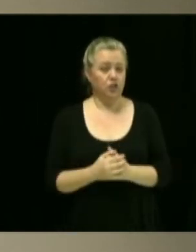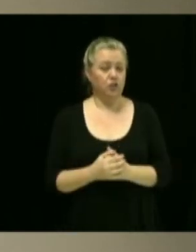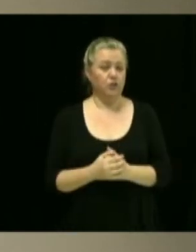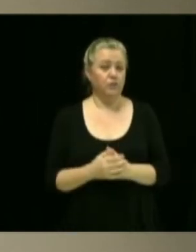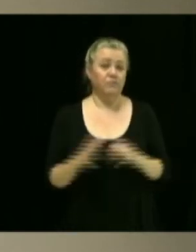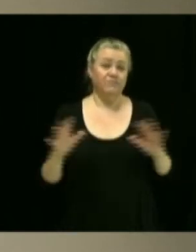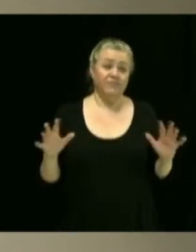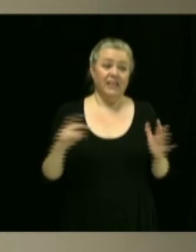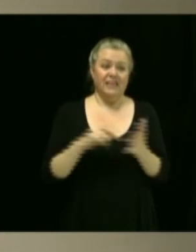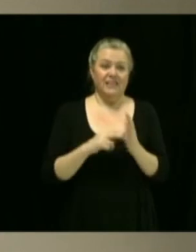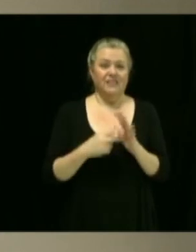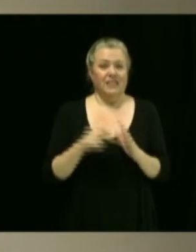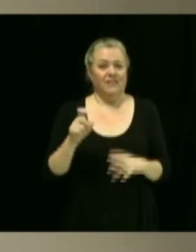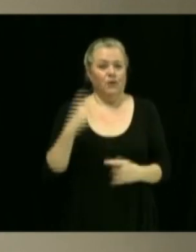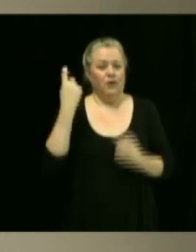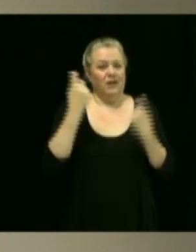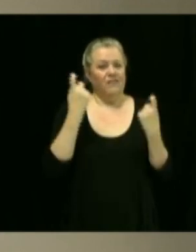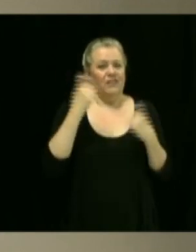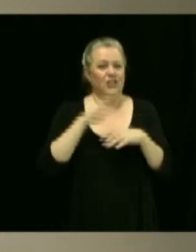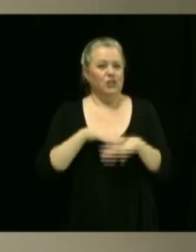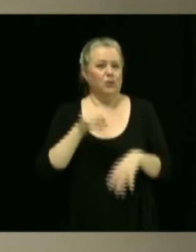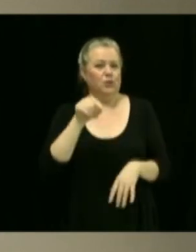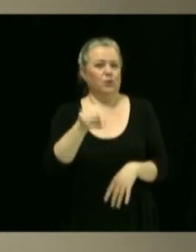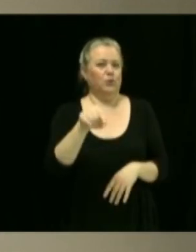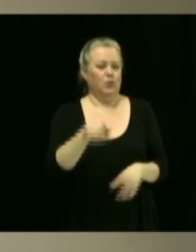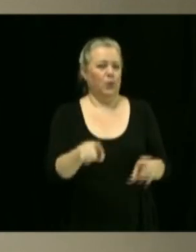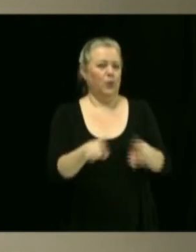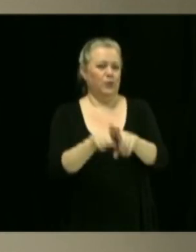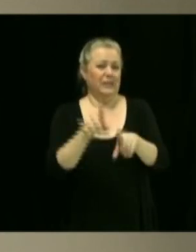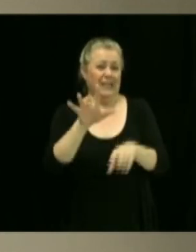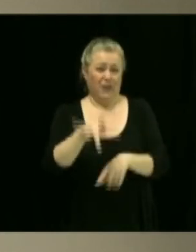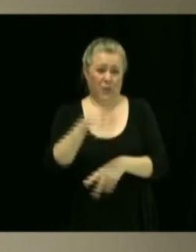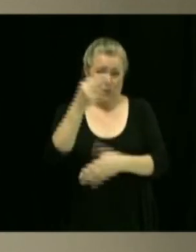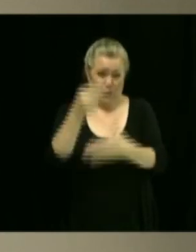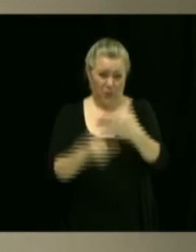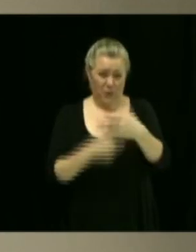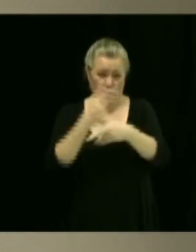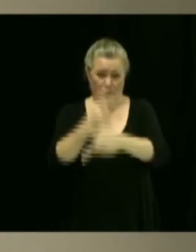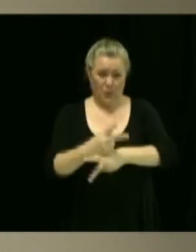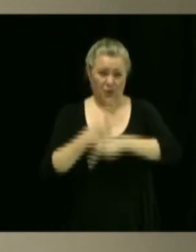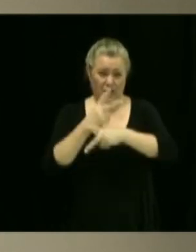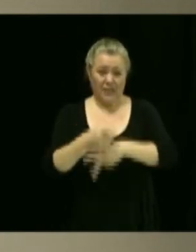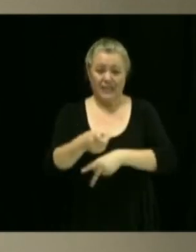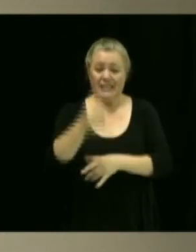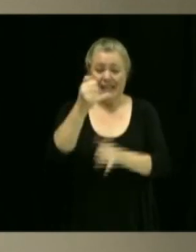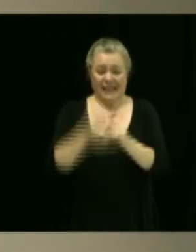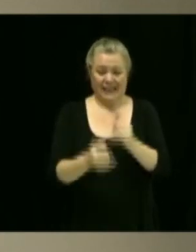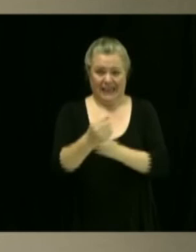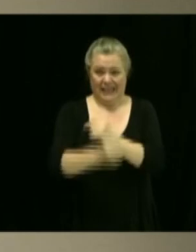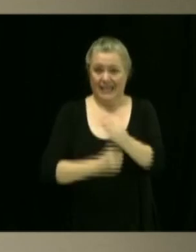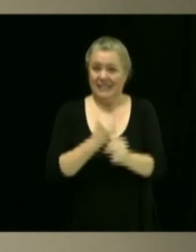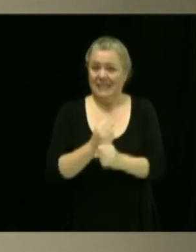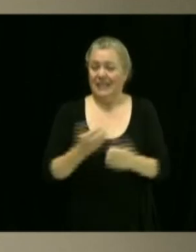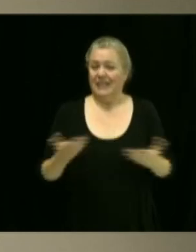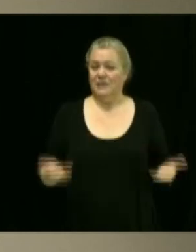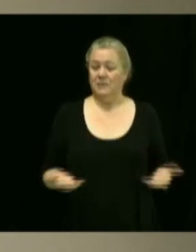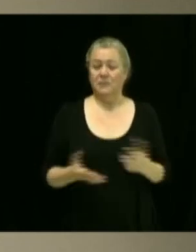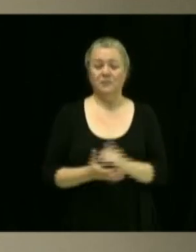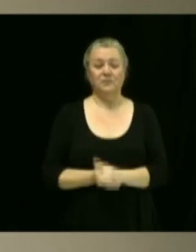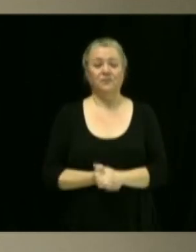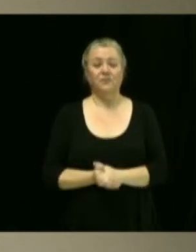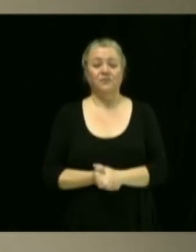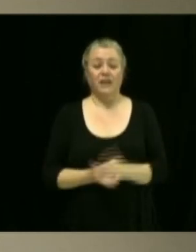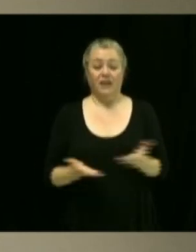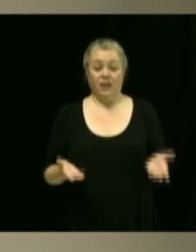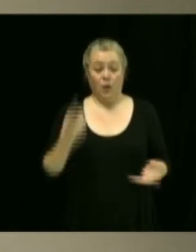question aussi qu'on devoir se poser parce que le contrat d'entretien pour ces patinoires-là se termine cette année. Alors, c'est certain que pour